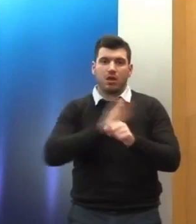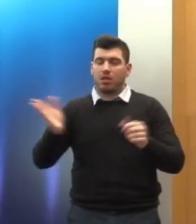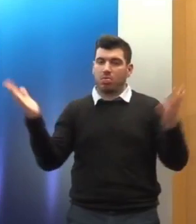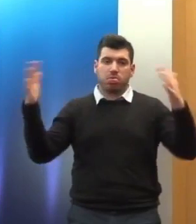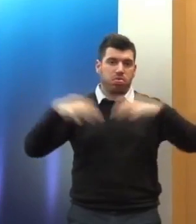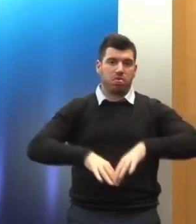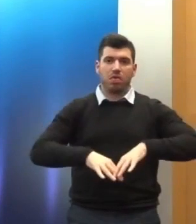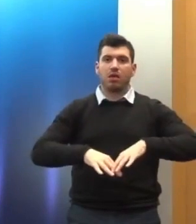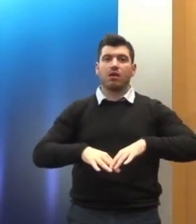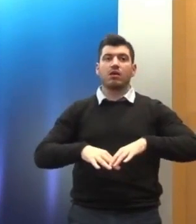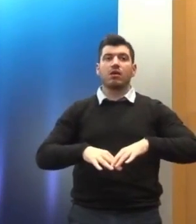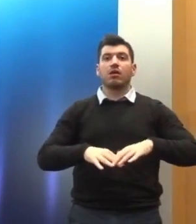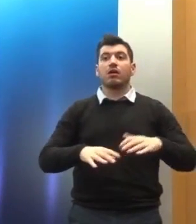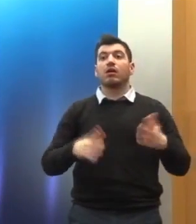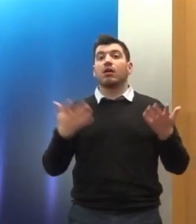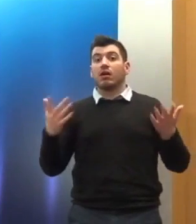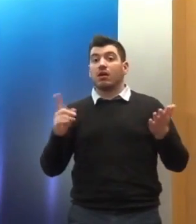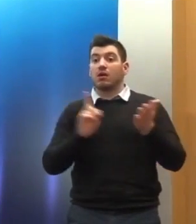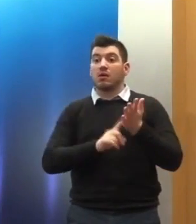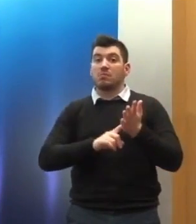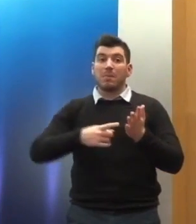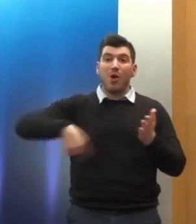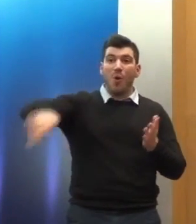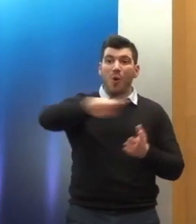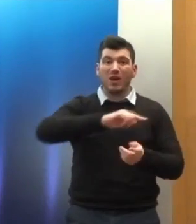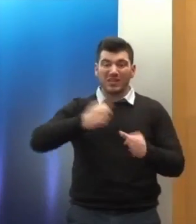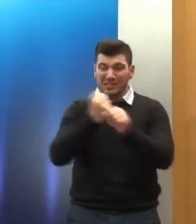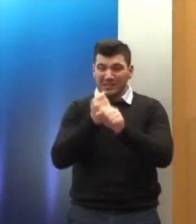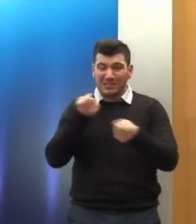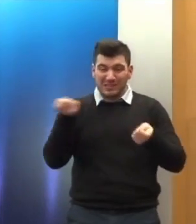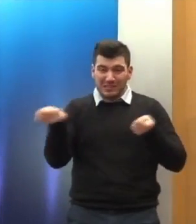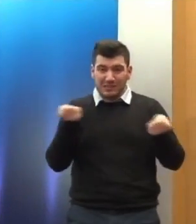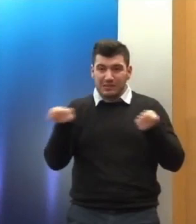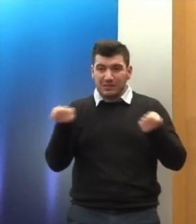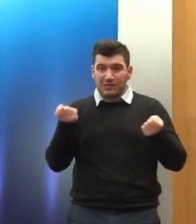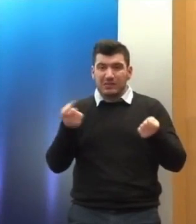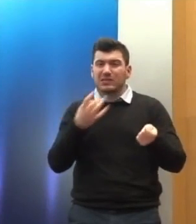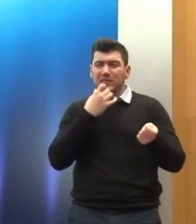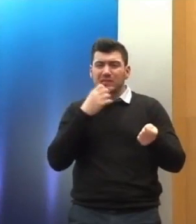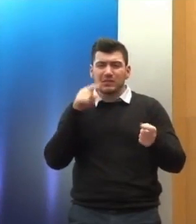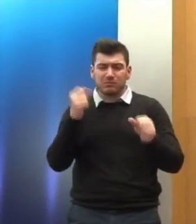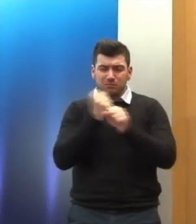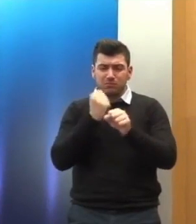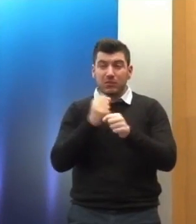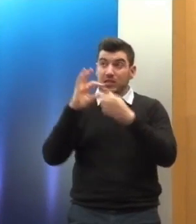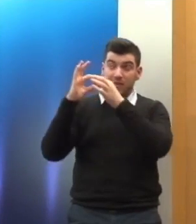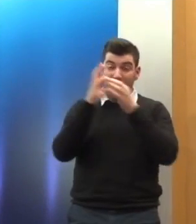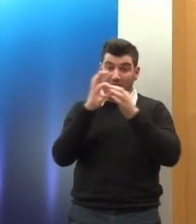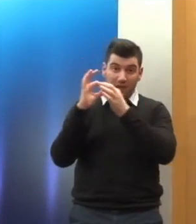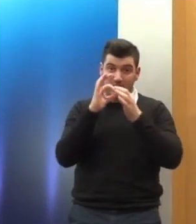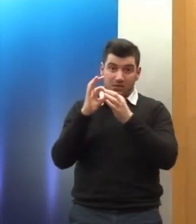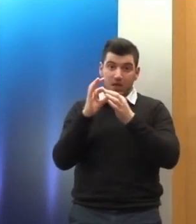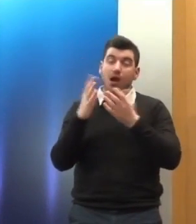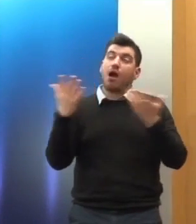δουλειά μυρμυγγίου από πάρα πολλούς και στη χώρα μας δυστυχώς δεν έχουμε μεγάλη παράδοση σε τέτοιες λειτουργίες συνεργασίας όμως έτσι